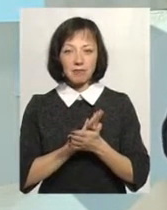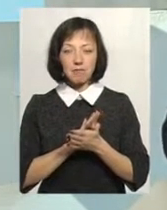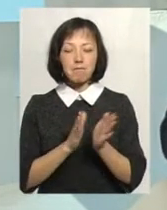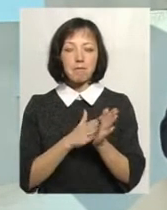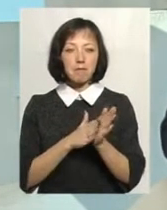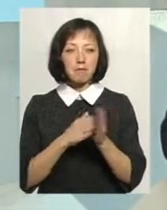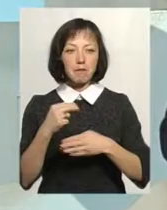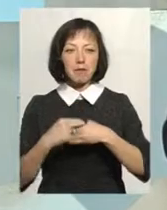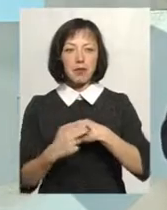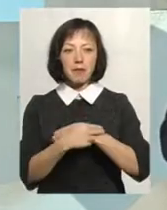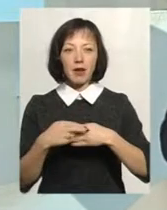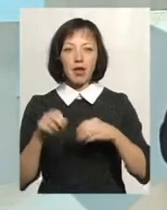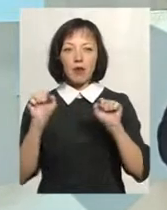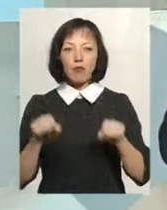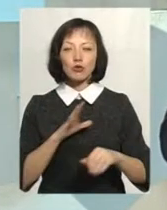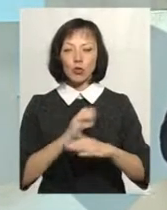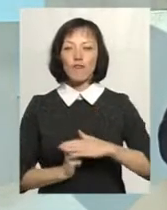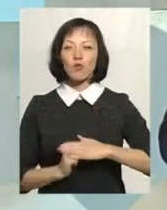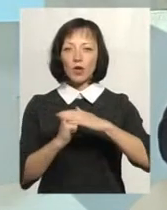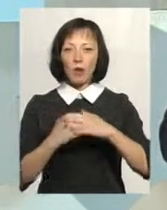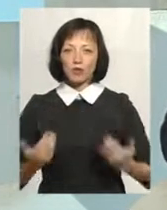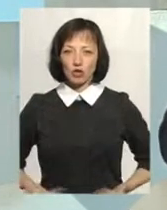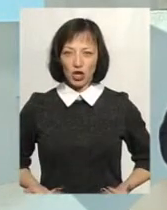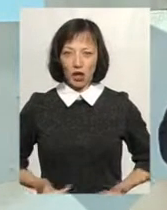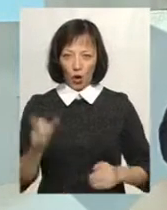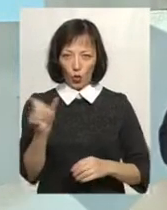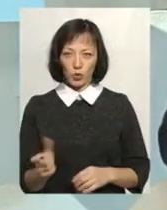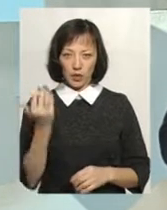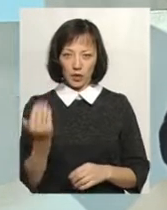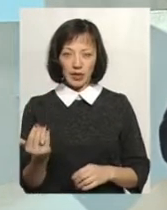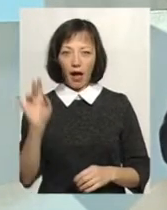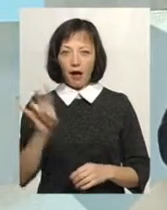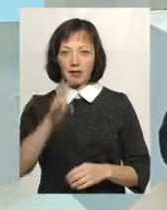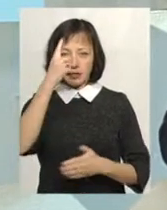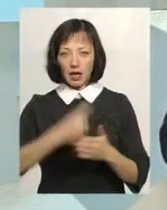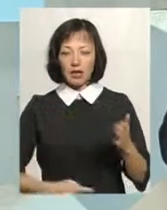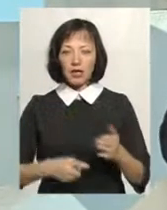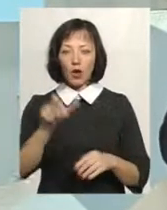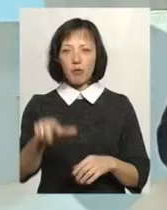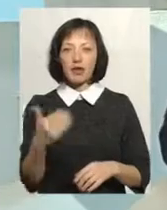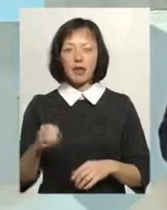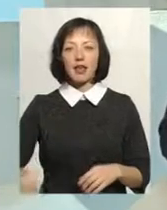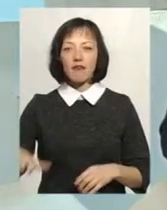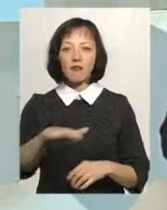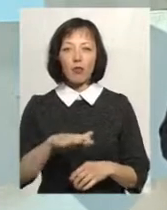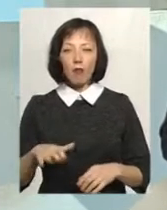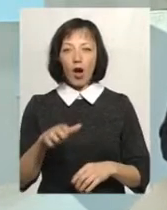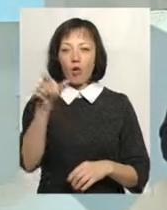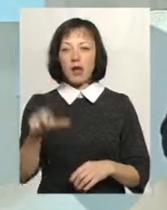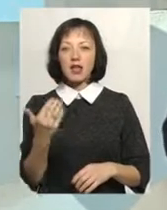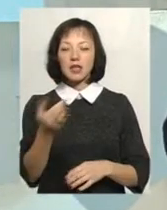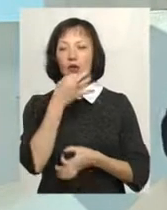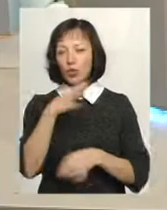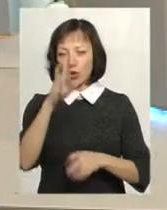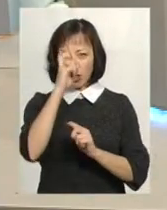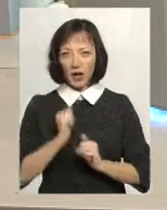лише Біблія може бути фундаментом життя людини, християнина, громадянина Європи, громадянина будь-якої країни.